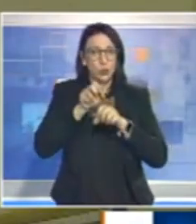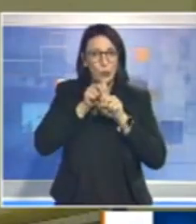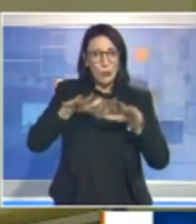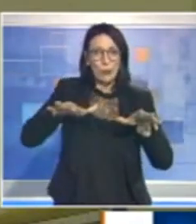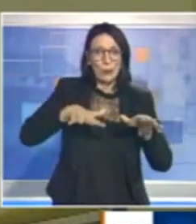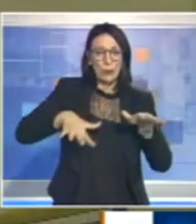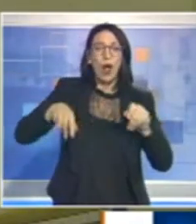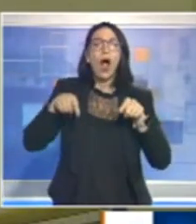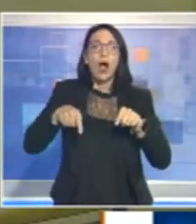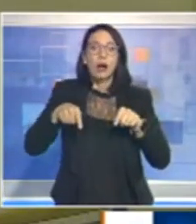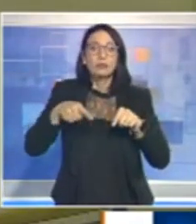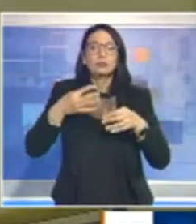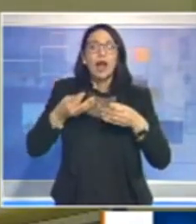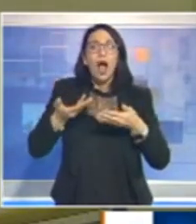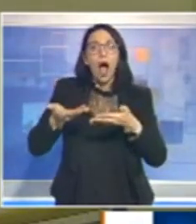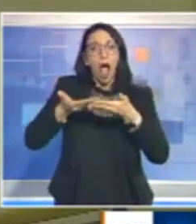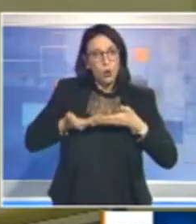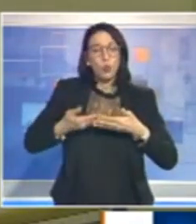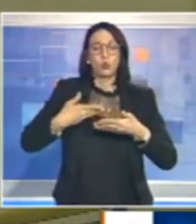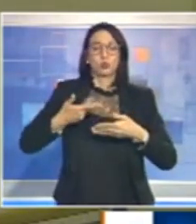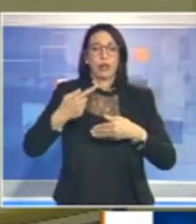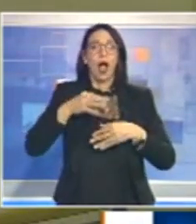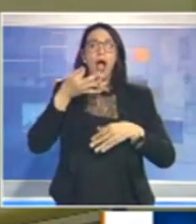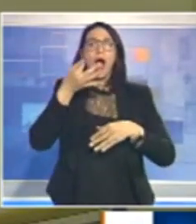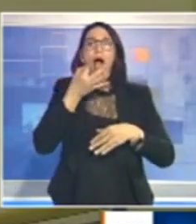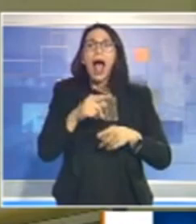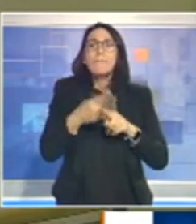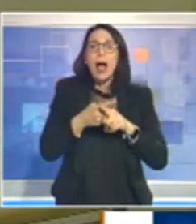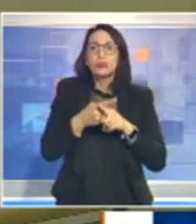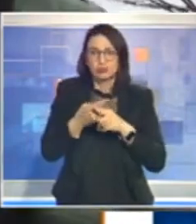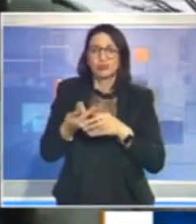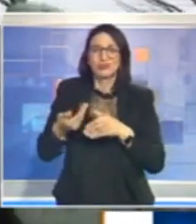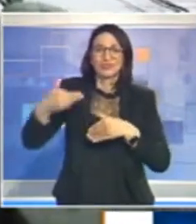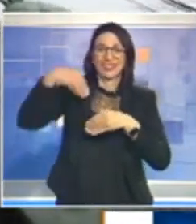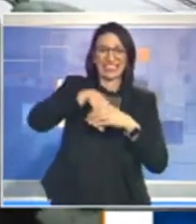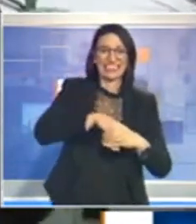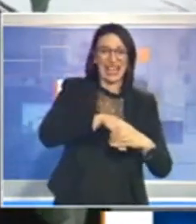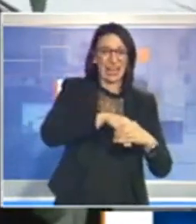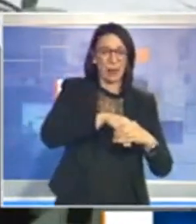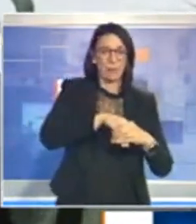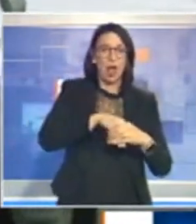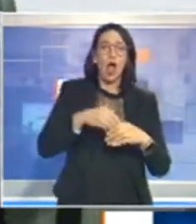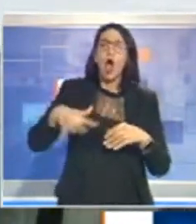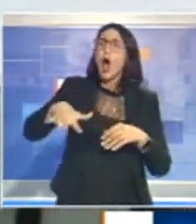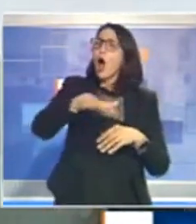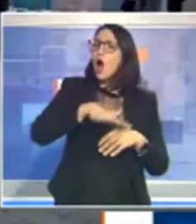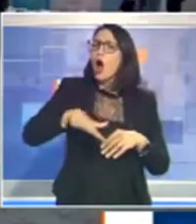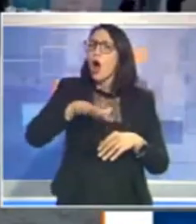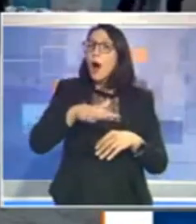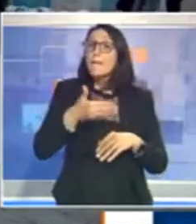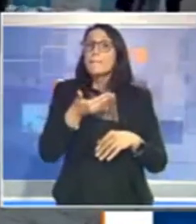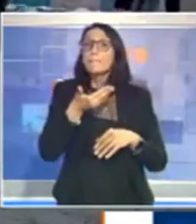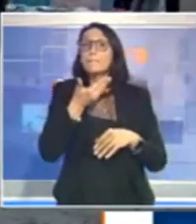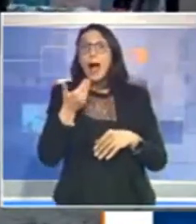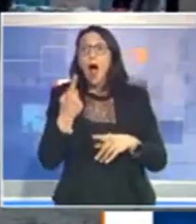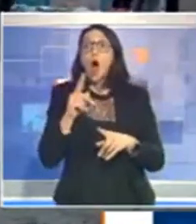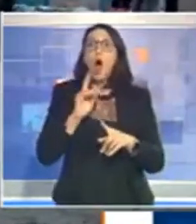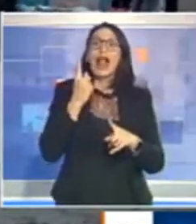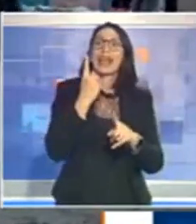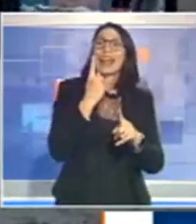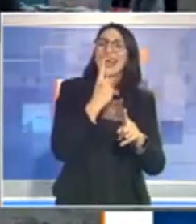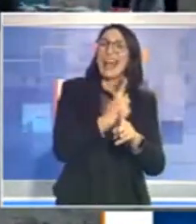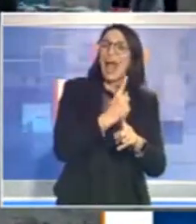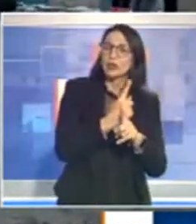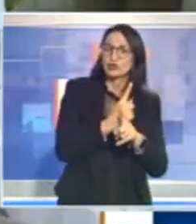questo aiuta e agevola sicuramente la capacità di inserimento. Laddove eventualmente dovesse esserci una necessità